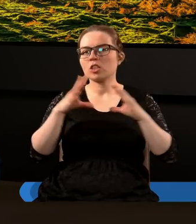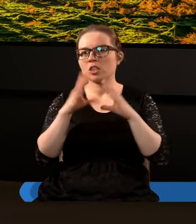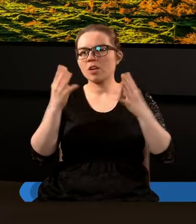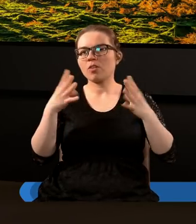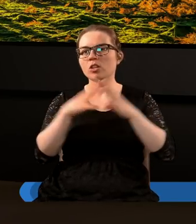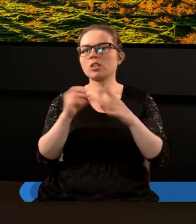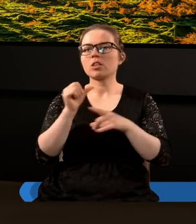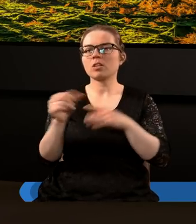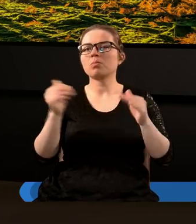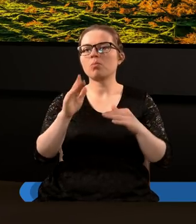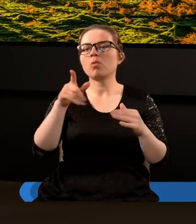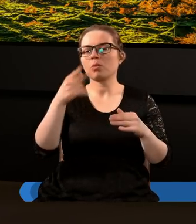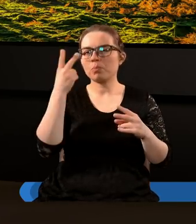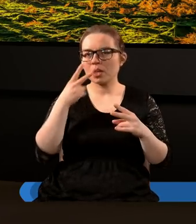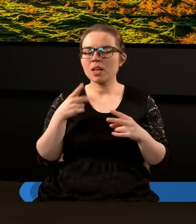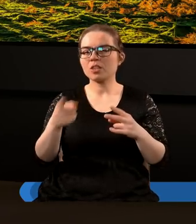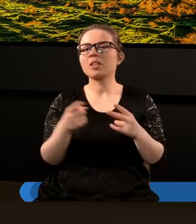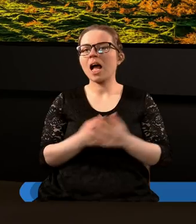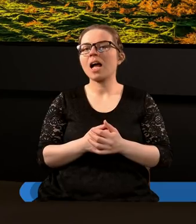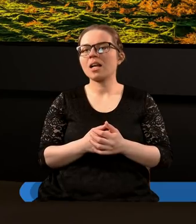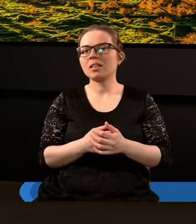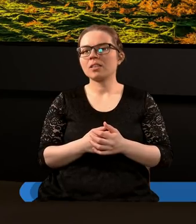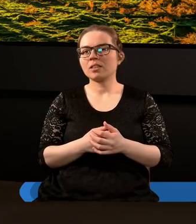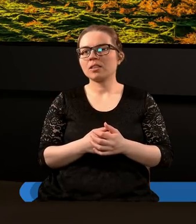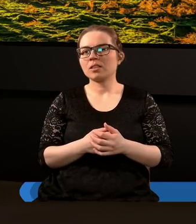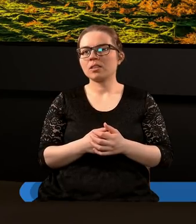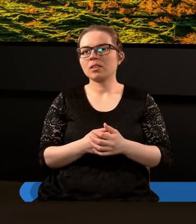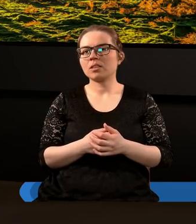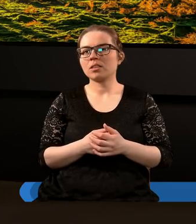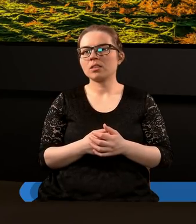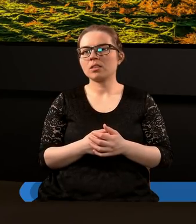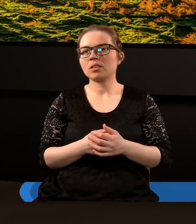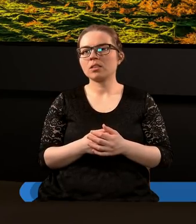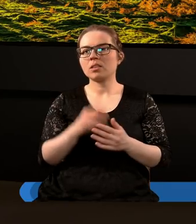dziesiąty, jedenasty. Poproszę może Jacka, aby te teksty nam najpierw przeczytał.